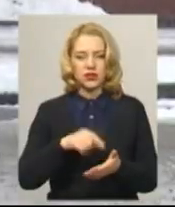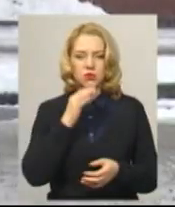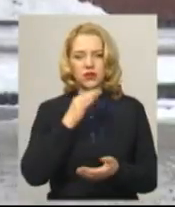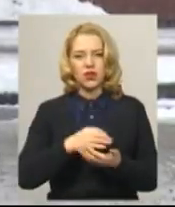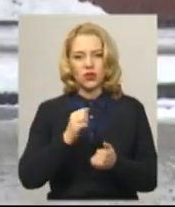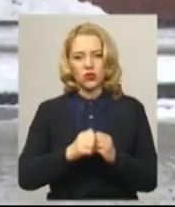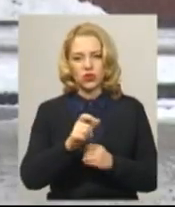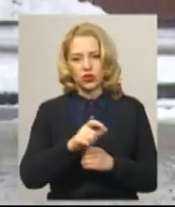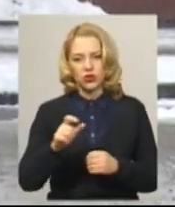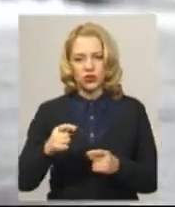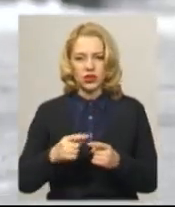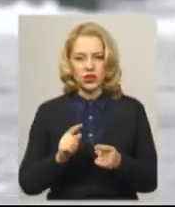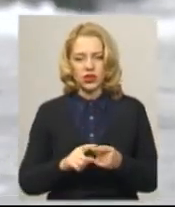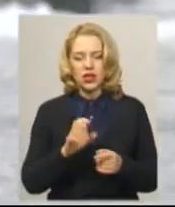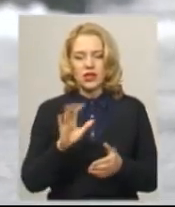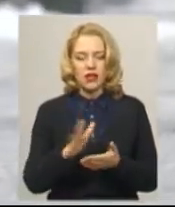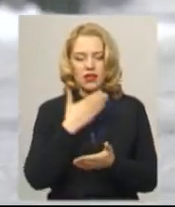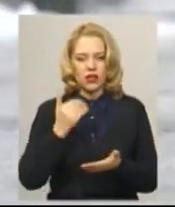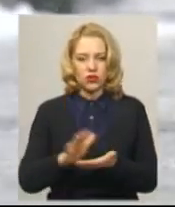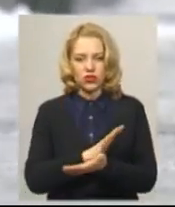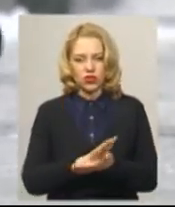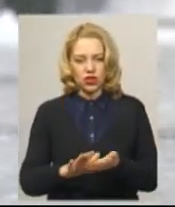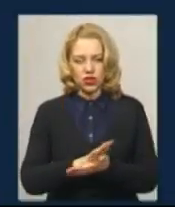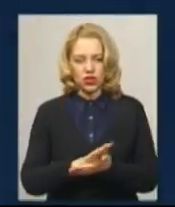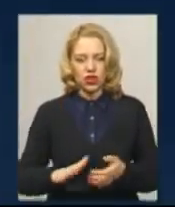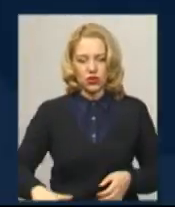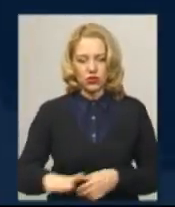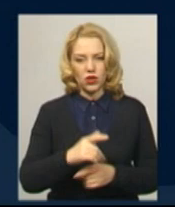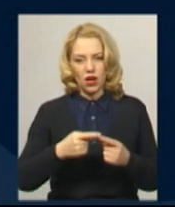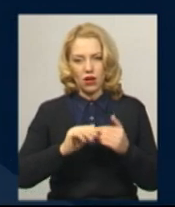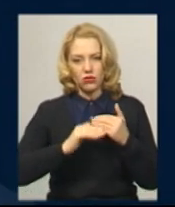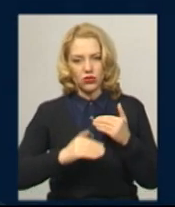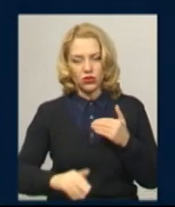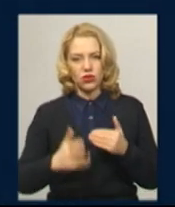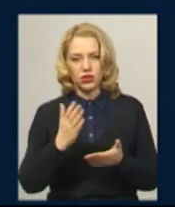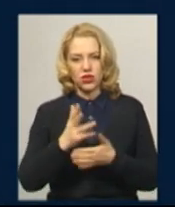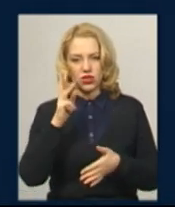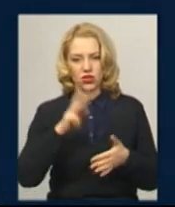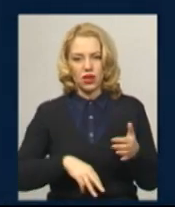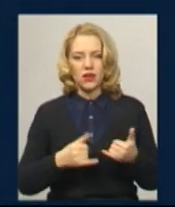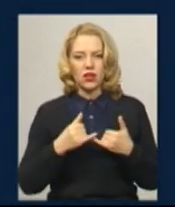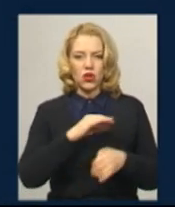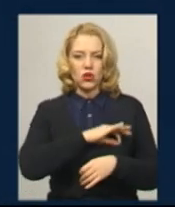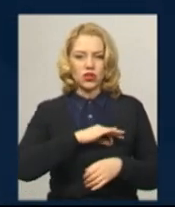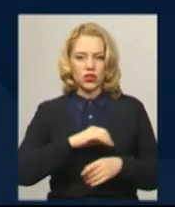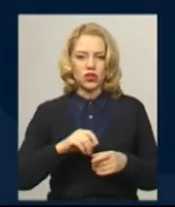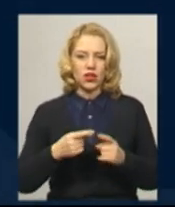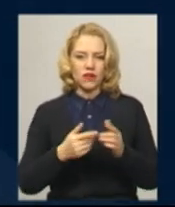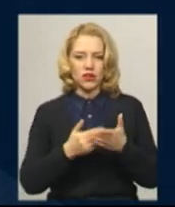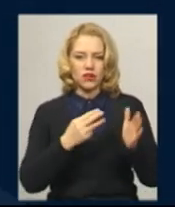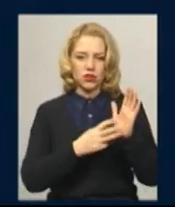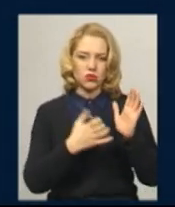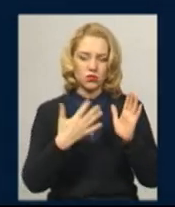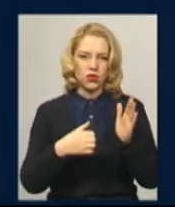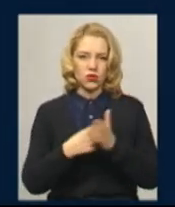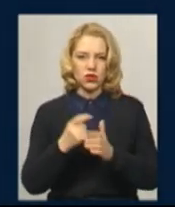У Хмельницькому за нерозчищений тротуар або сходи у кафе власникам загрожує штраф. Для юридичних осіб – від 850 до 1700